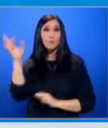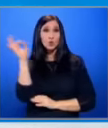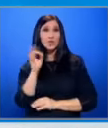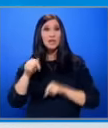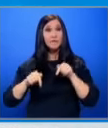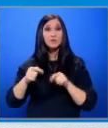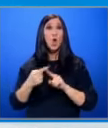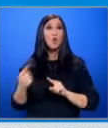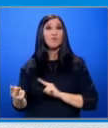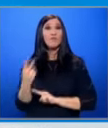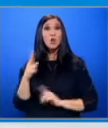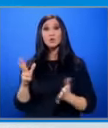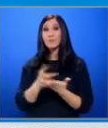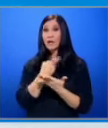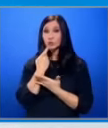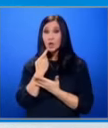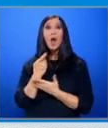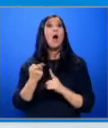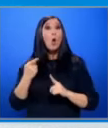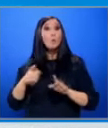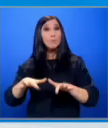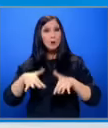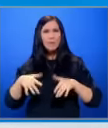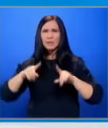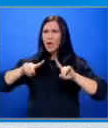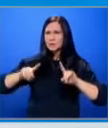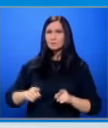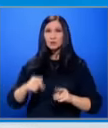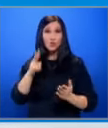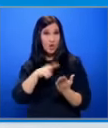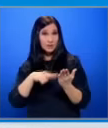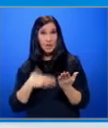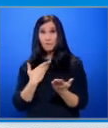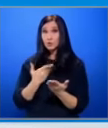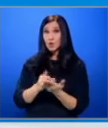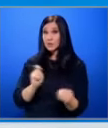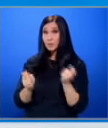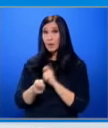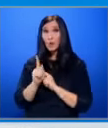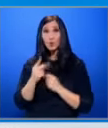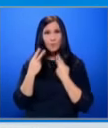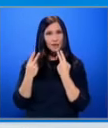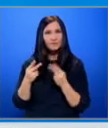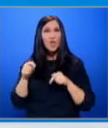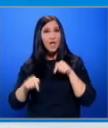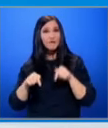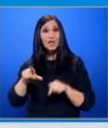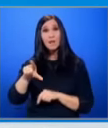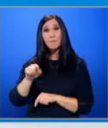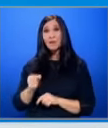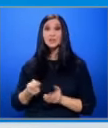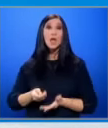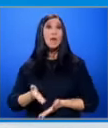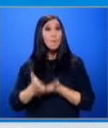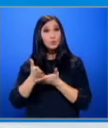валидност от 2018 година. А от парламента спешно да разгледа предложенията за промени, които предвиждат инвалидните пенсии и